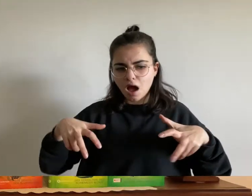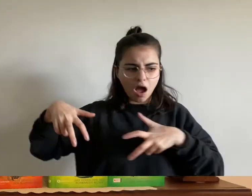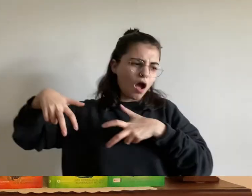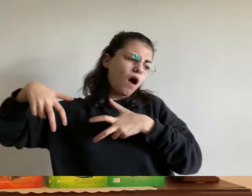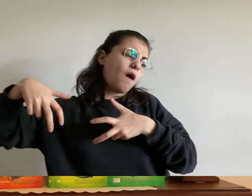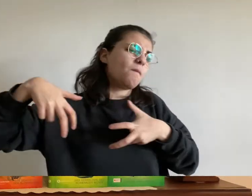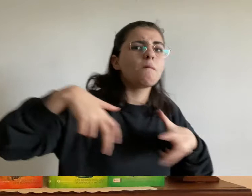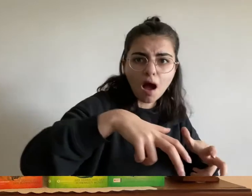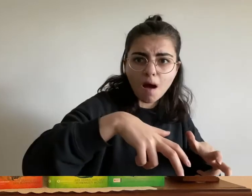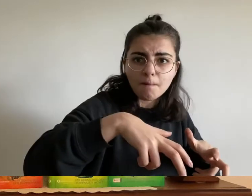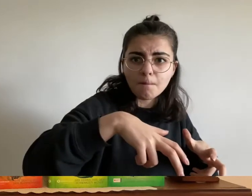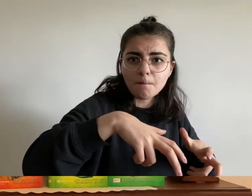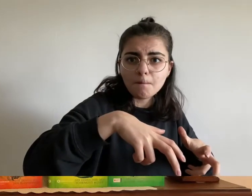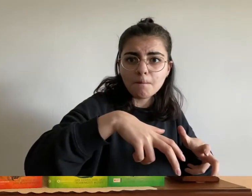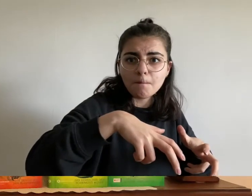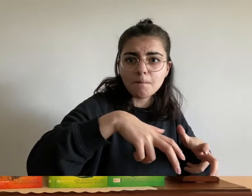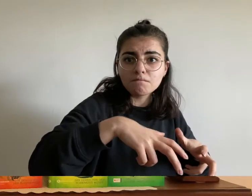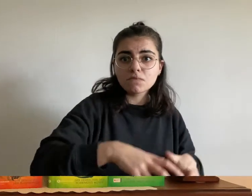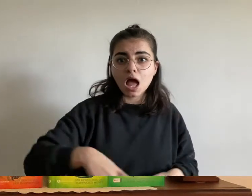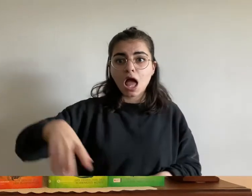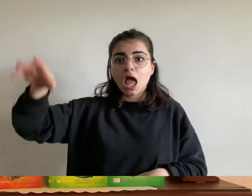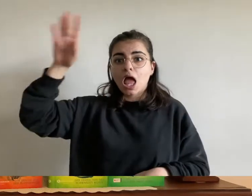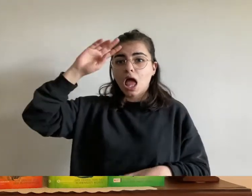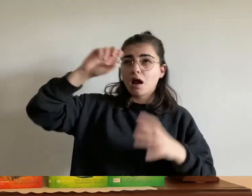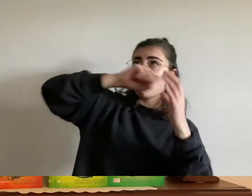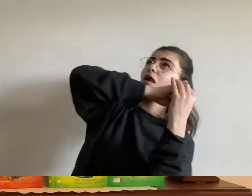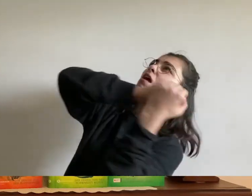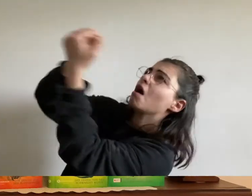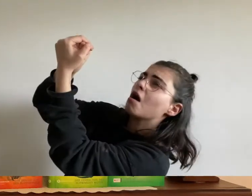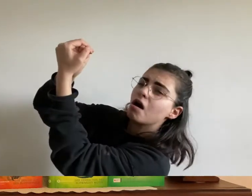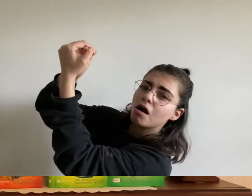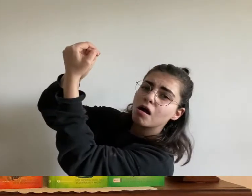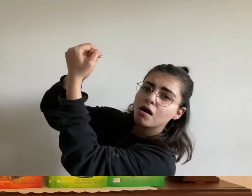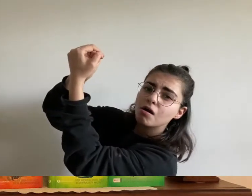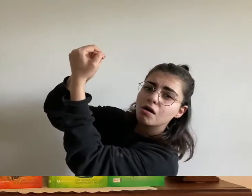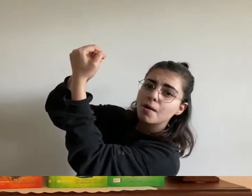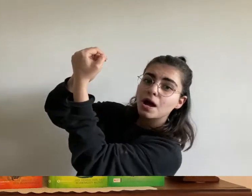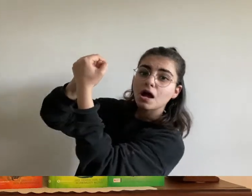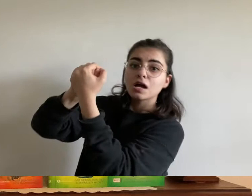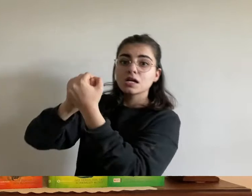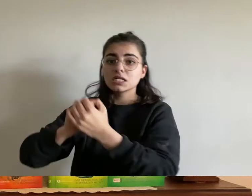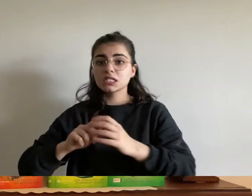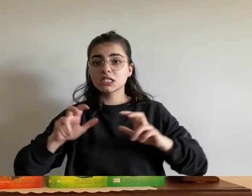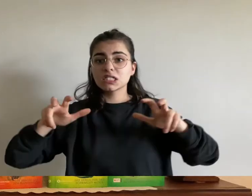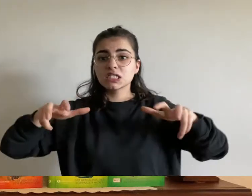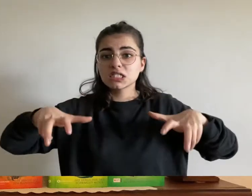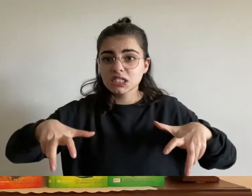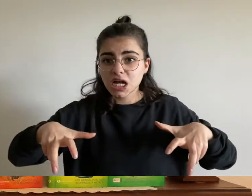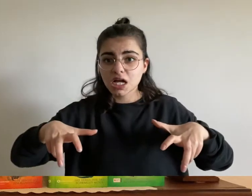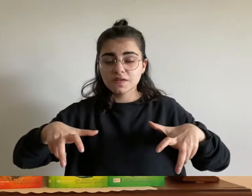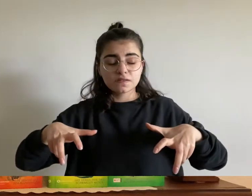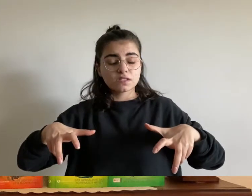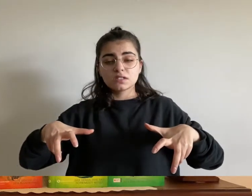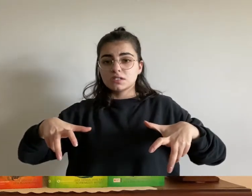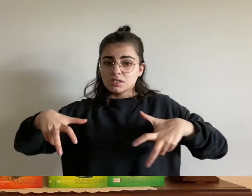es war sein letzter verzweifelter versuch die bestie abzuwehren der greif jedoch ließ ihm keine chance